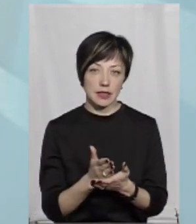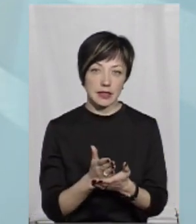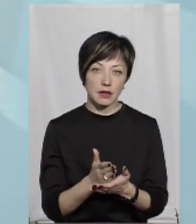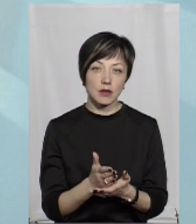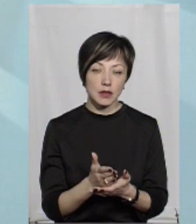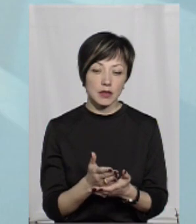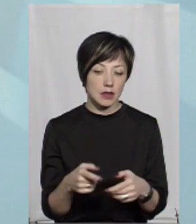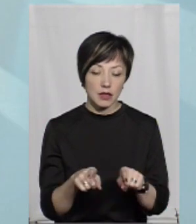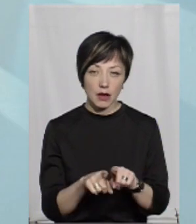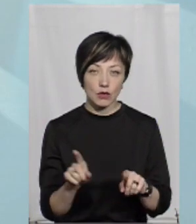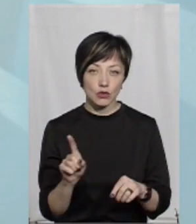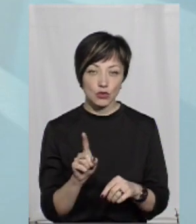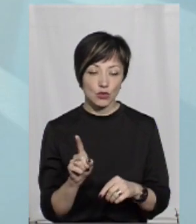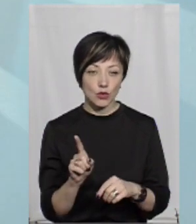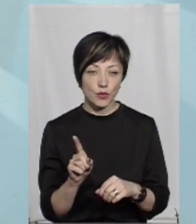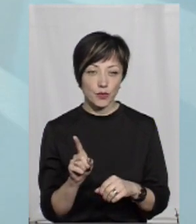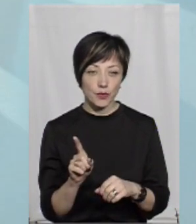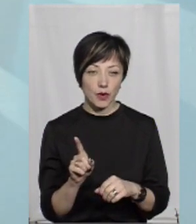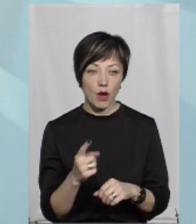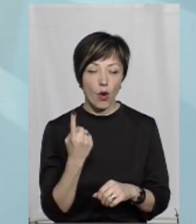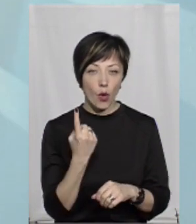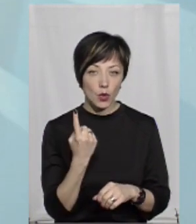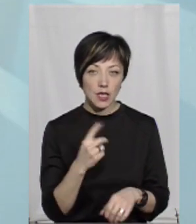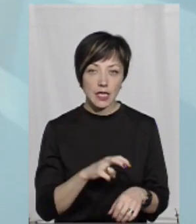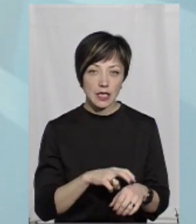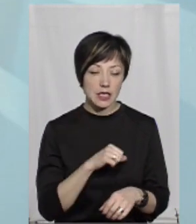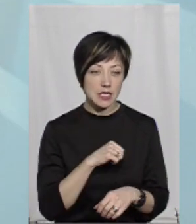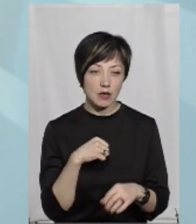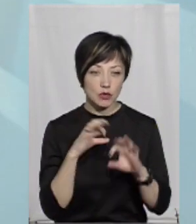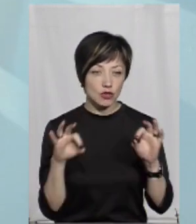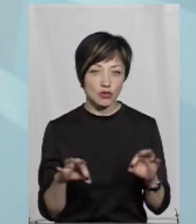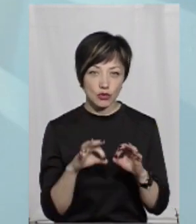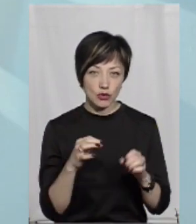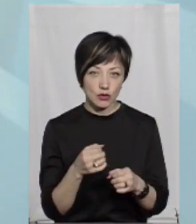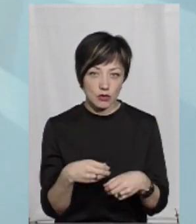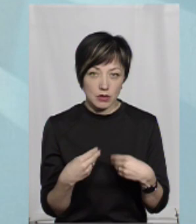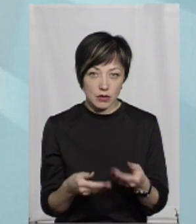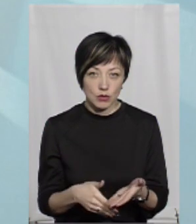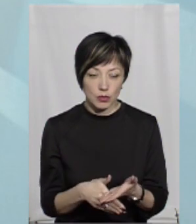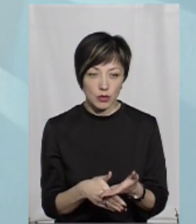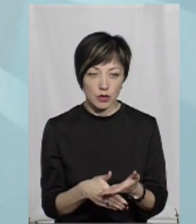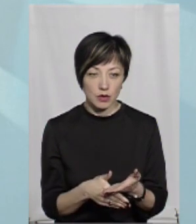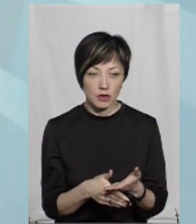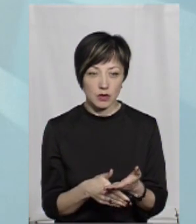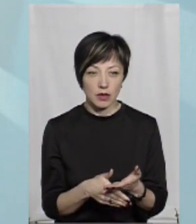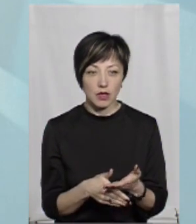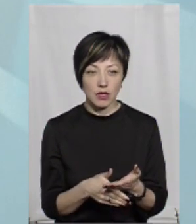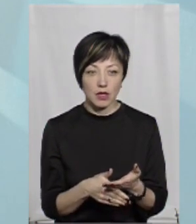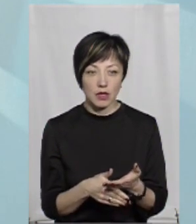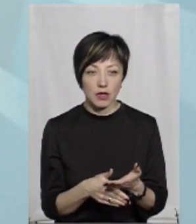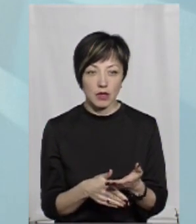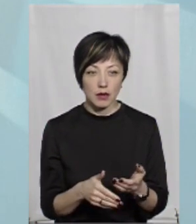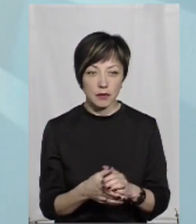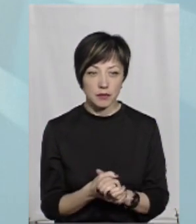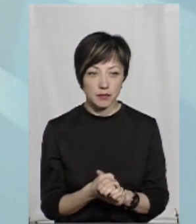і лікарня потужна. Так що, один лікар сам нічого там не надасть допомоги. Який б він викликав? Зямської медицини